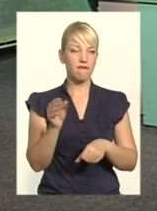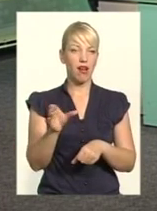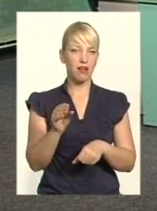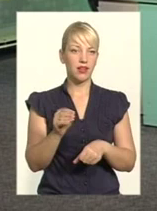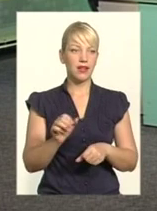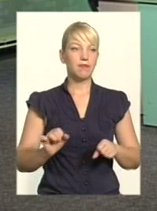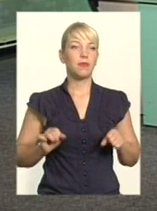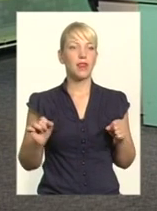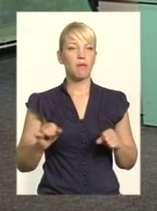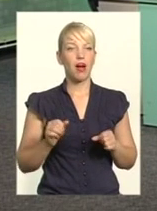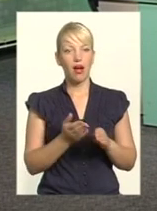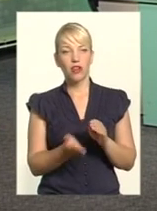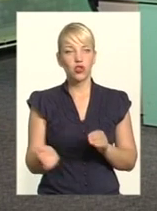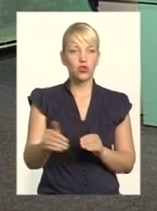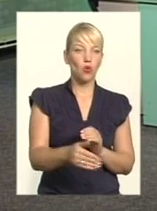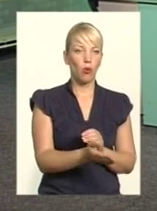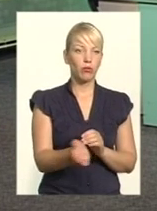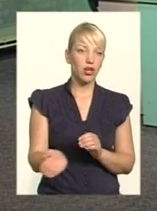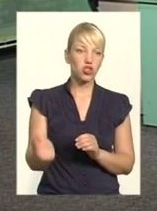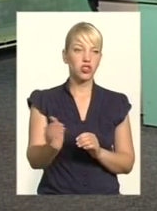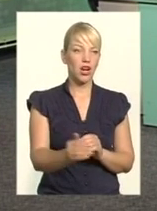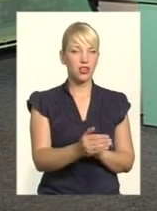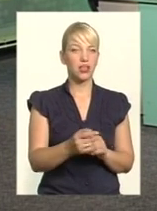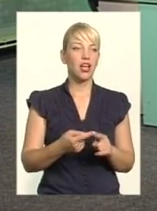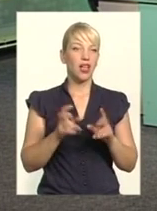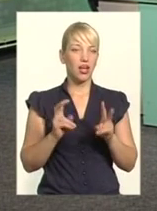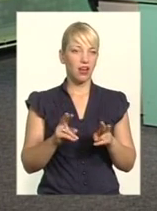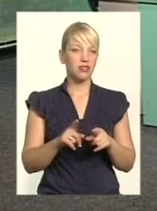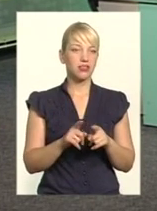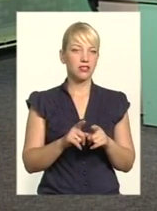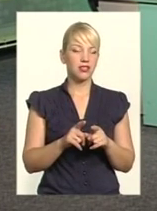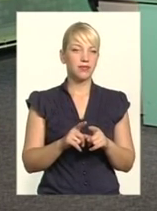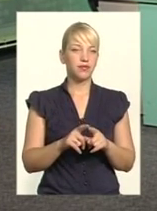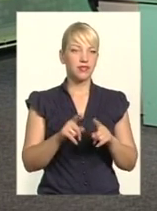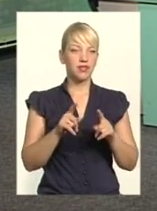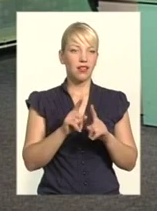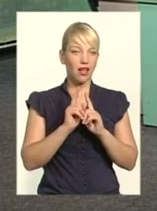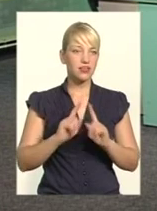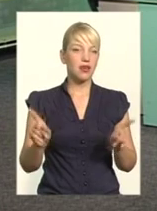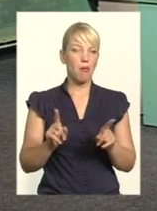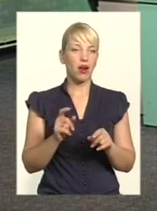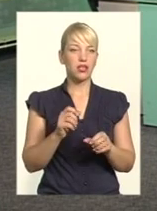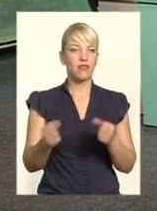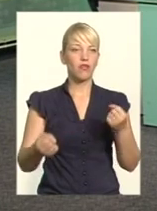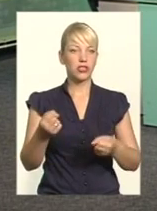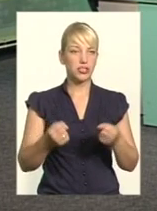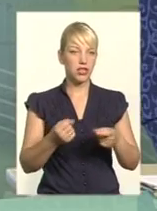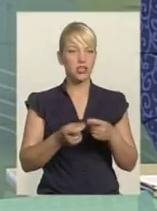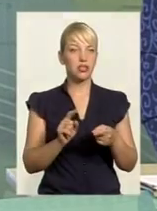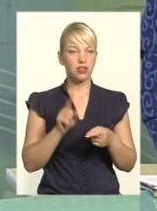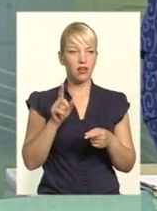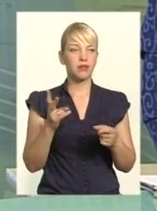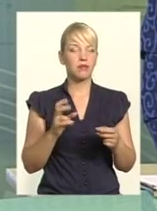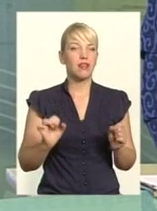намагаючись віртуозно в'їхати у ті всі... Екстремальна дорога. Тобто, можна там вже намагатися